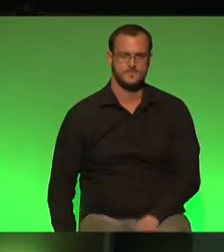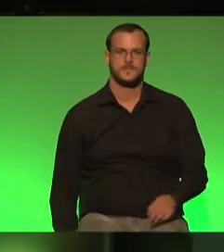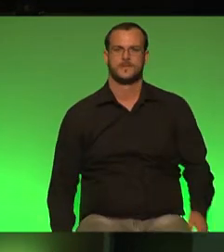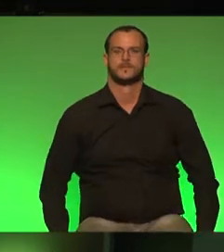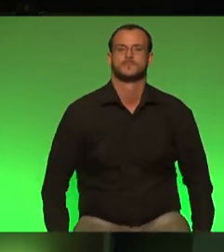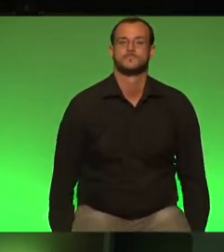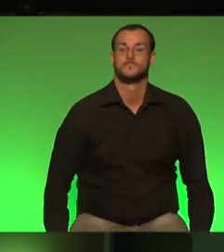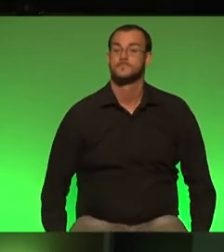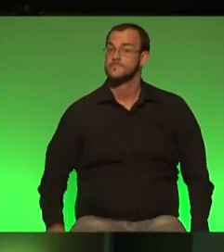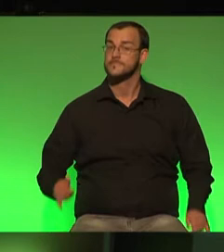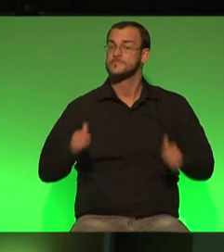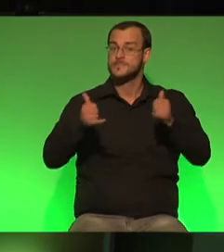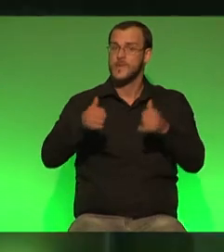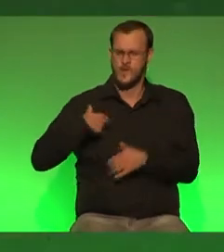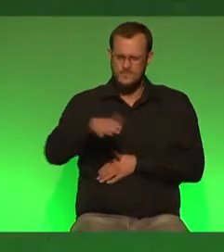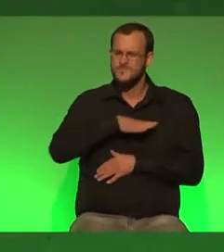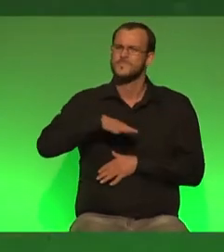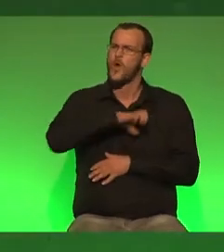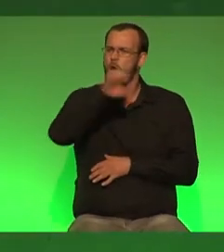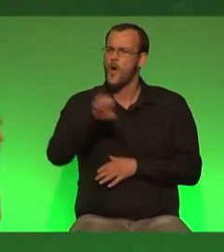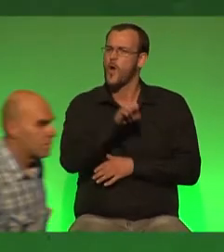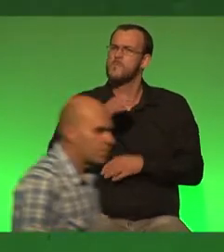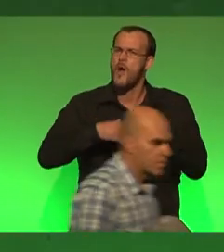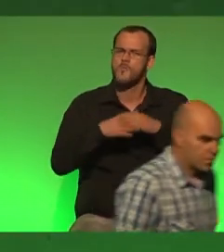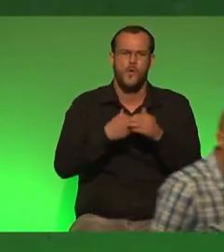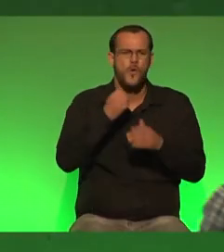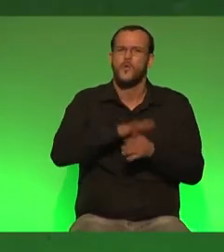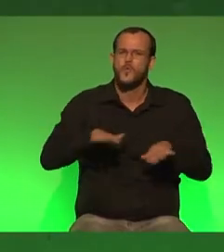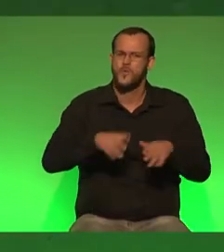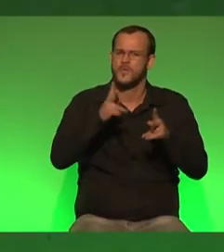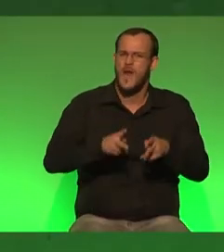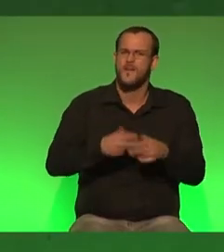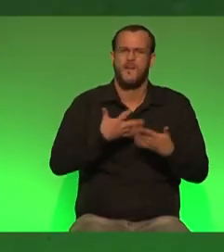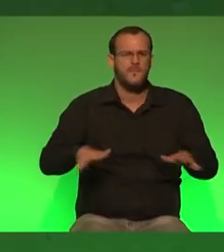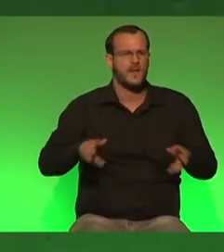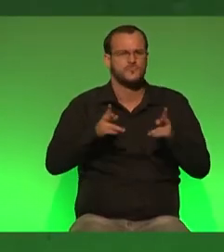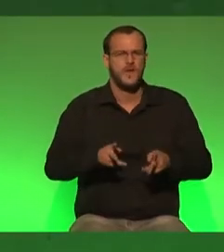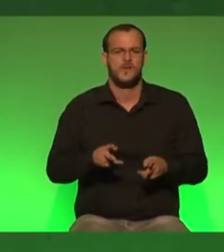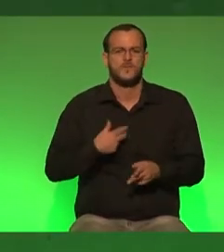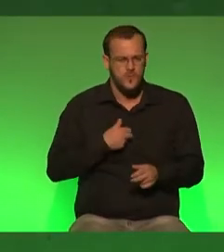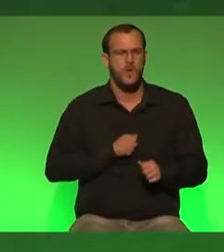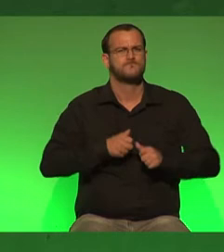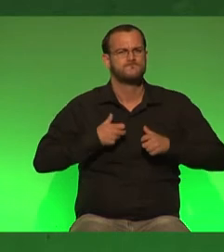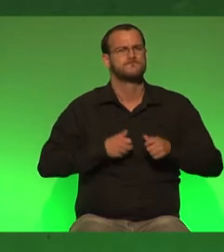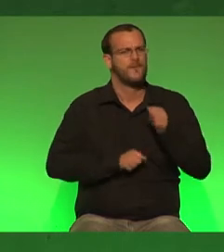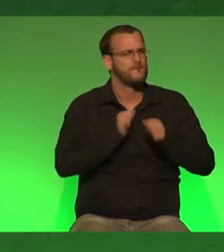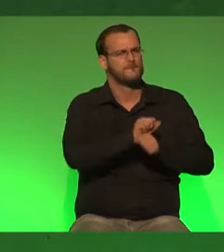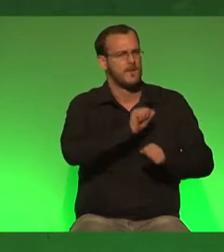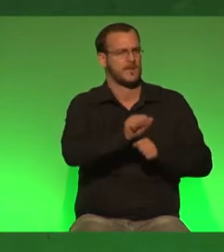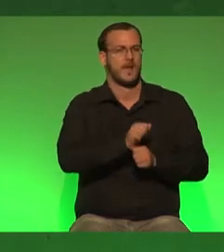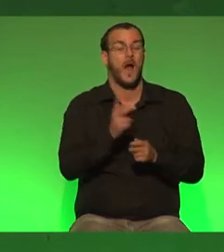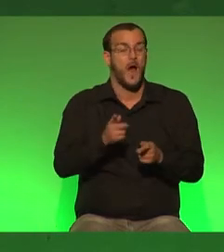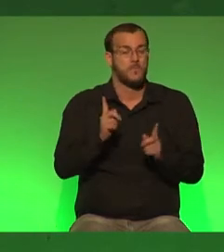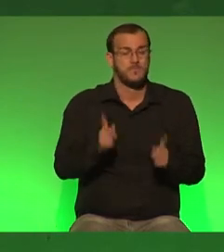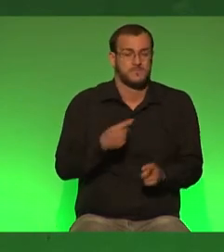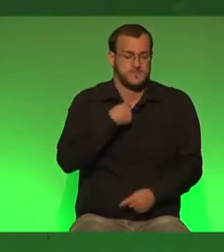Und ja, unser Europa ist aufgebaut auf Grundrechten, auf Freiheit, auf Rechtsstaatlichkeit. Und das werden wir verteidigen. Aber gleichzeitig sagen wir doch auch,